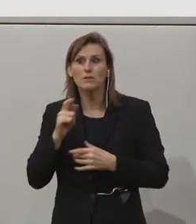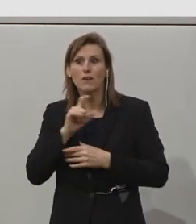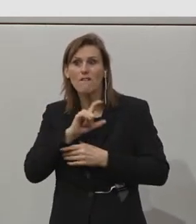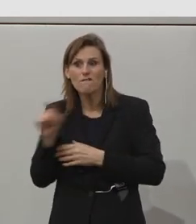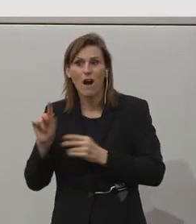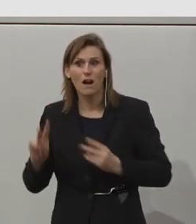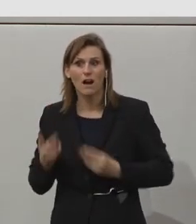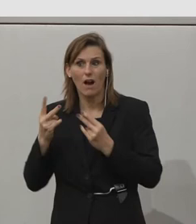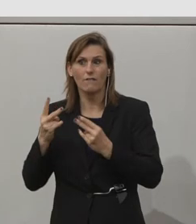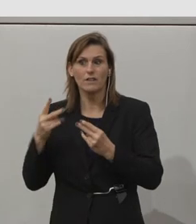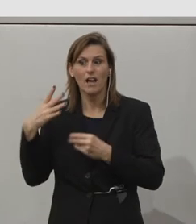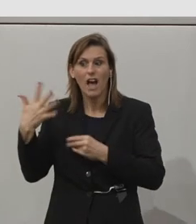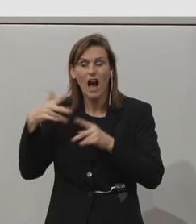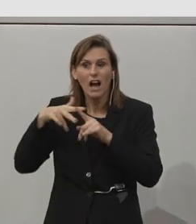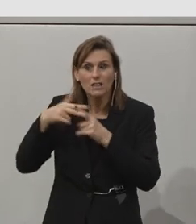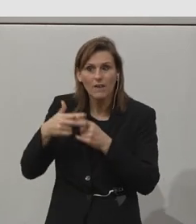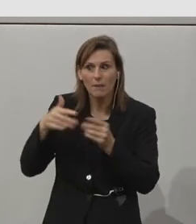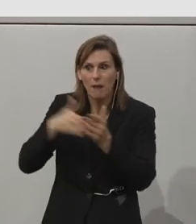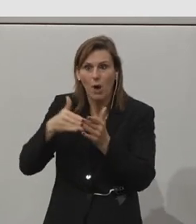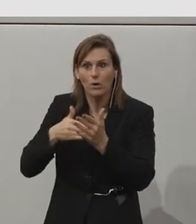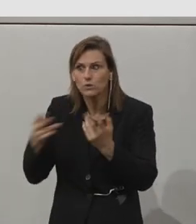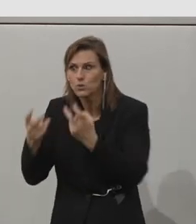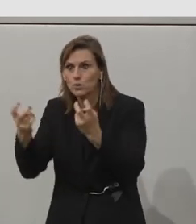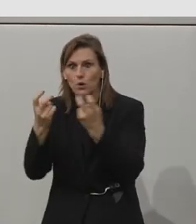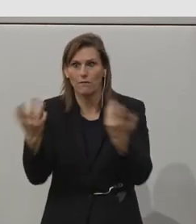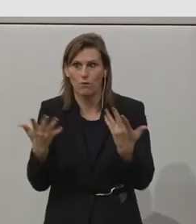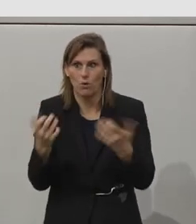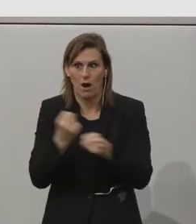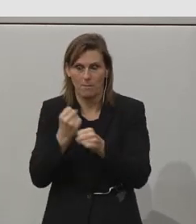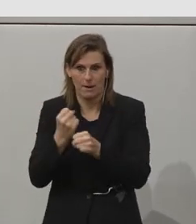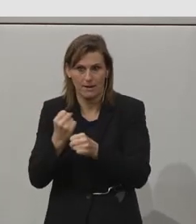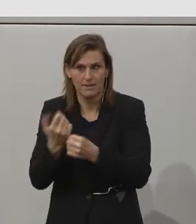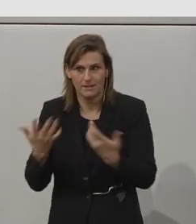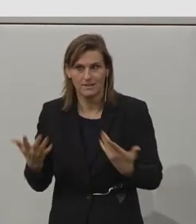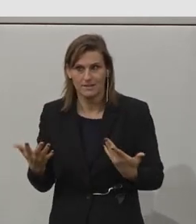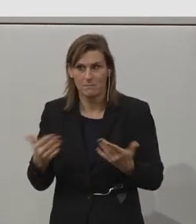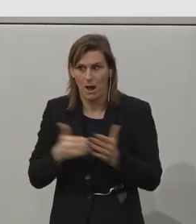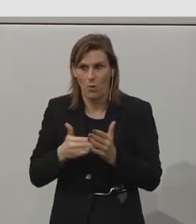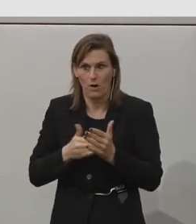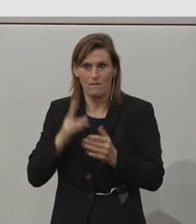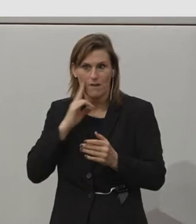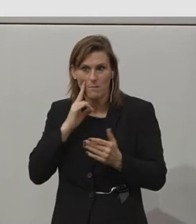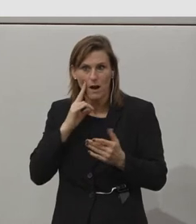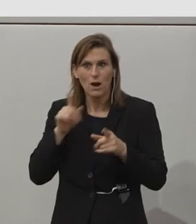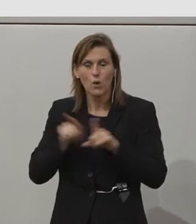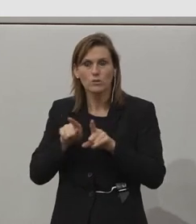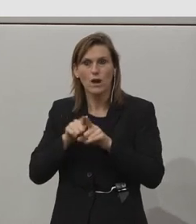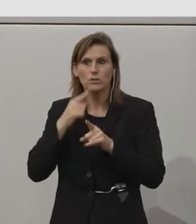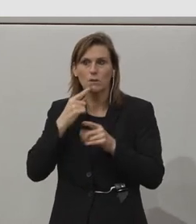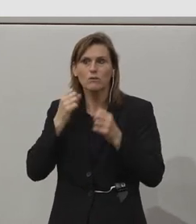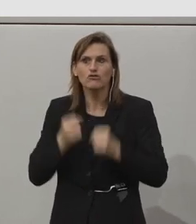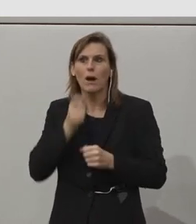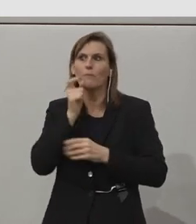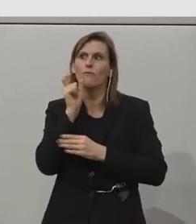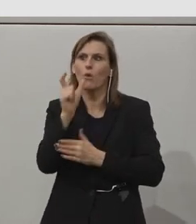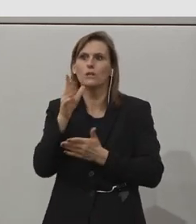fehlen, gebraucht werden und dass auch, sage ich jetzt einmal, der Dorfflucht begegnet